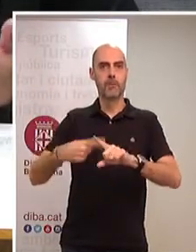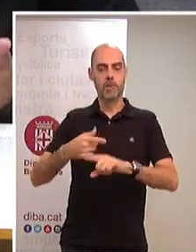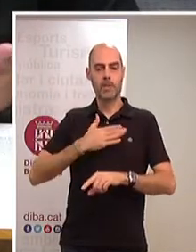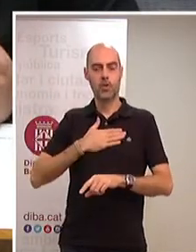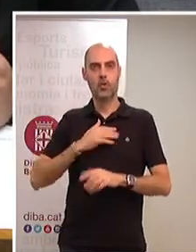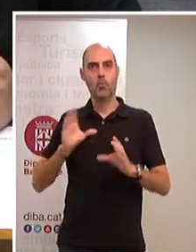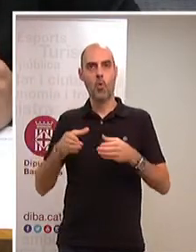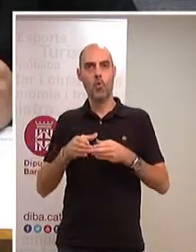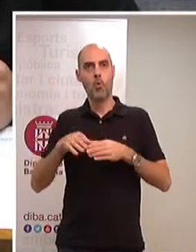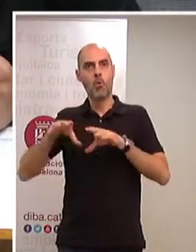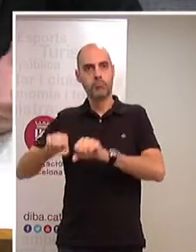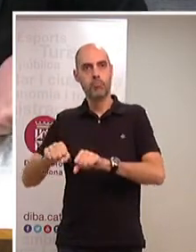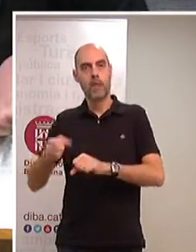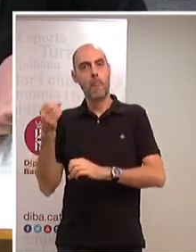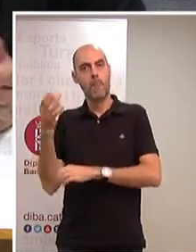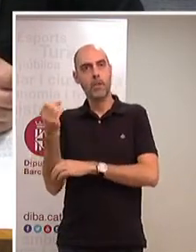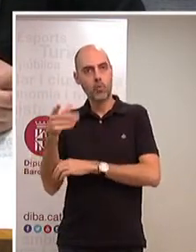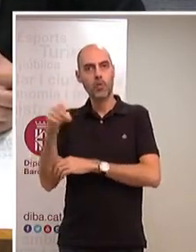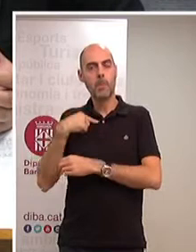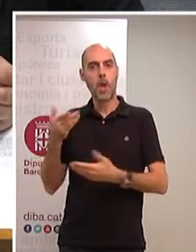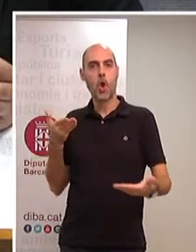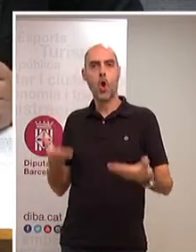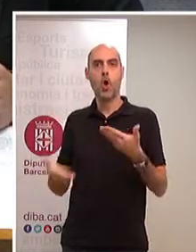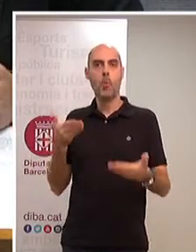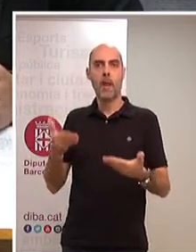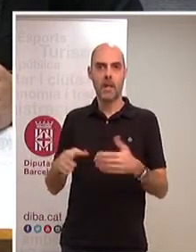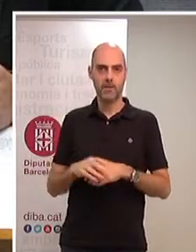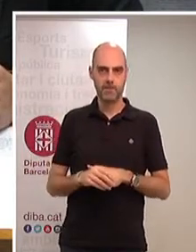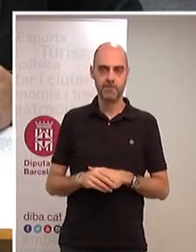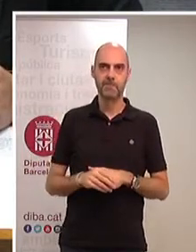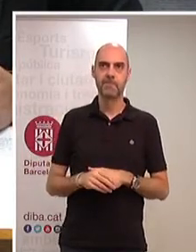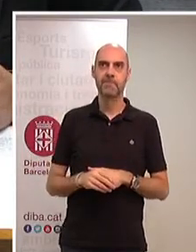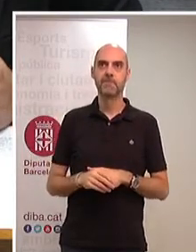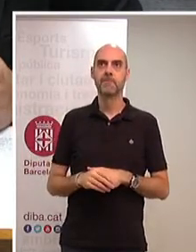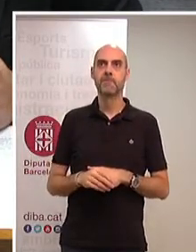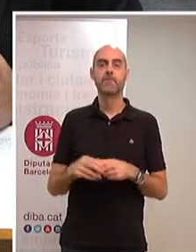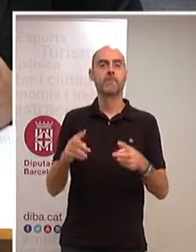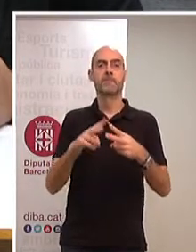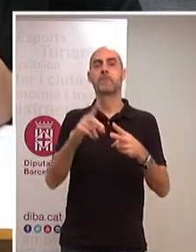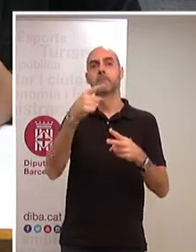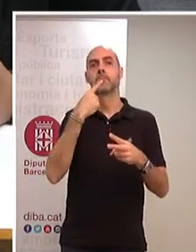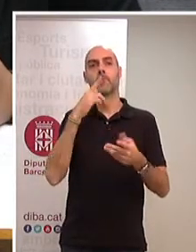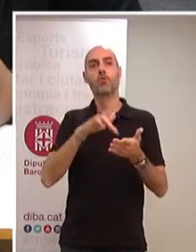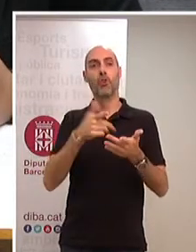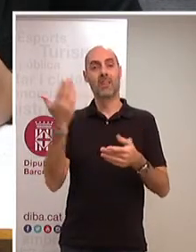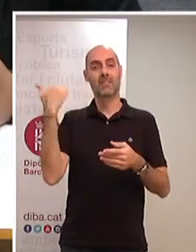a grup i els hem comparat i sobre això ens deixarà que li dediquem dues idees ràpides. Vostè va dir en